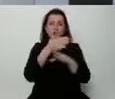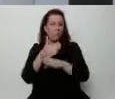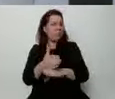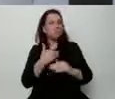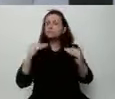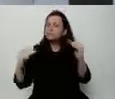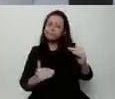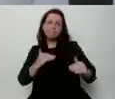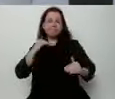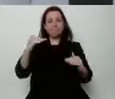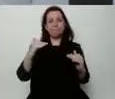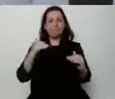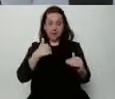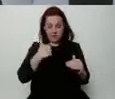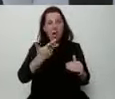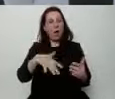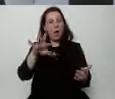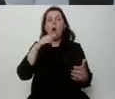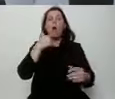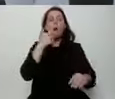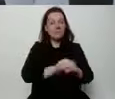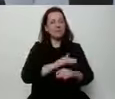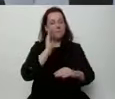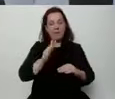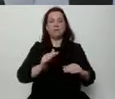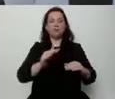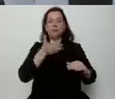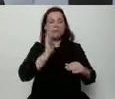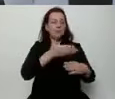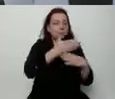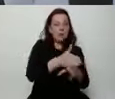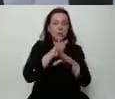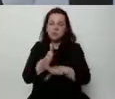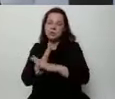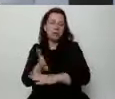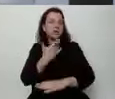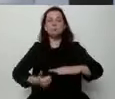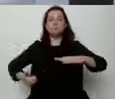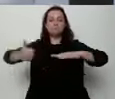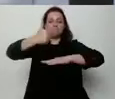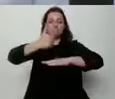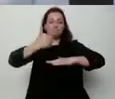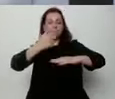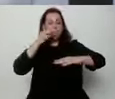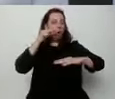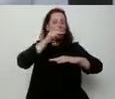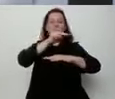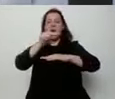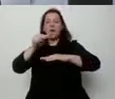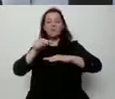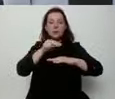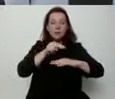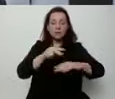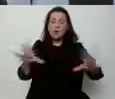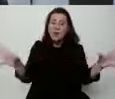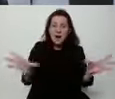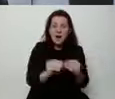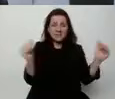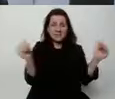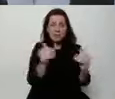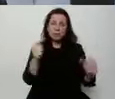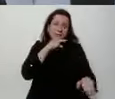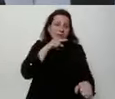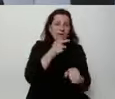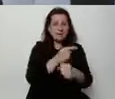I ja to gwarantuję. Gwarantuję wzniesienie się ponad podziały polityczne. Tak, żebyśmy razem mogli podejmować